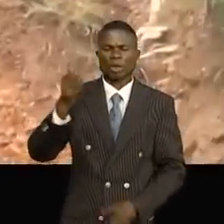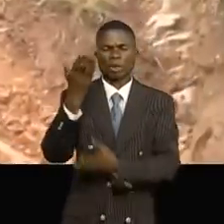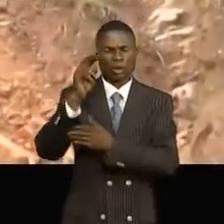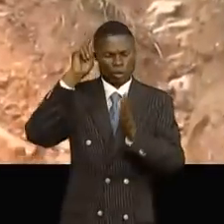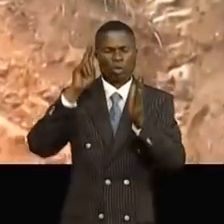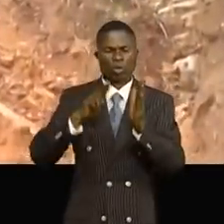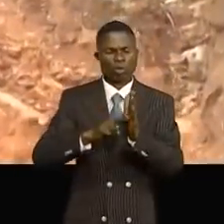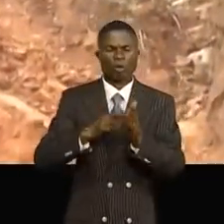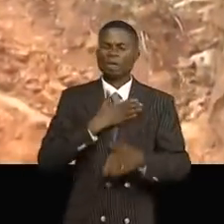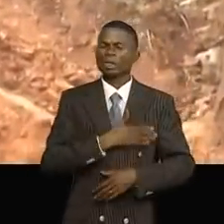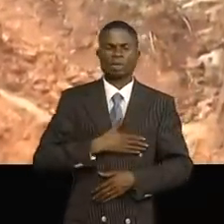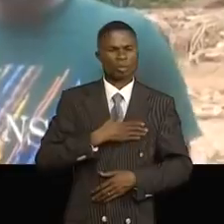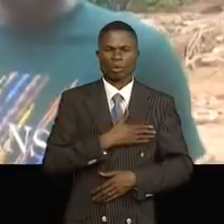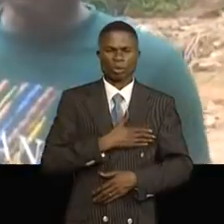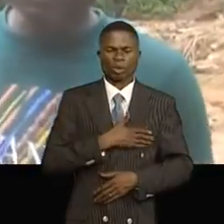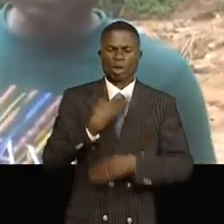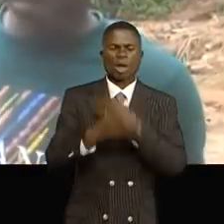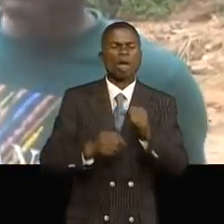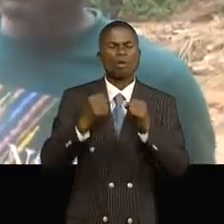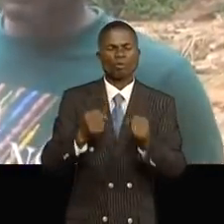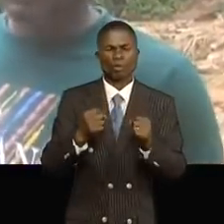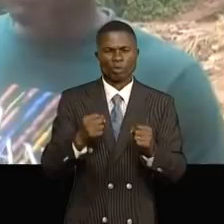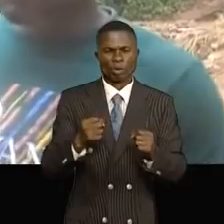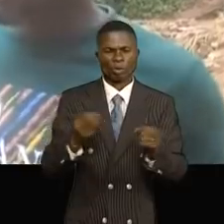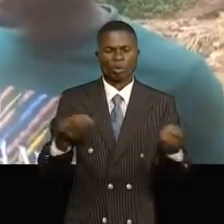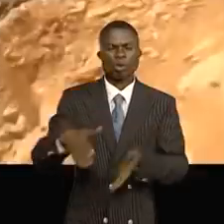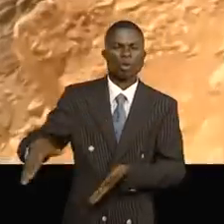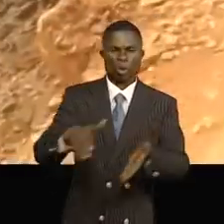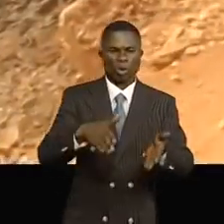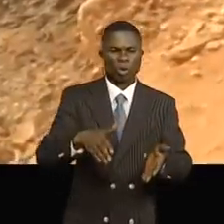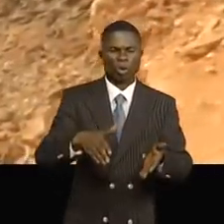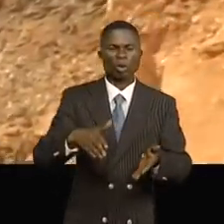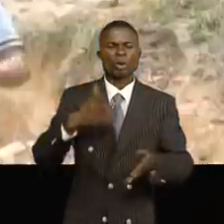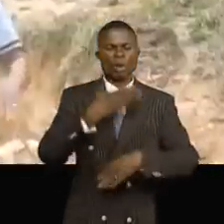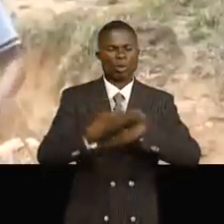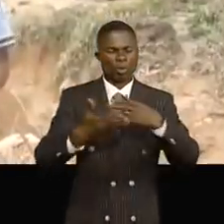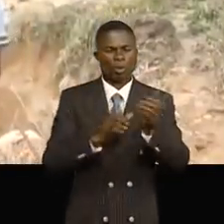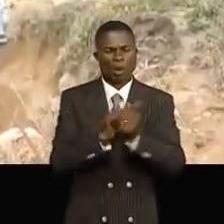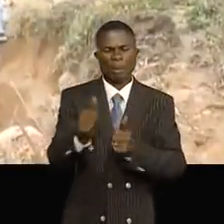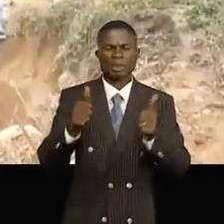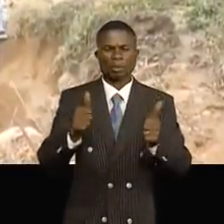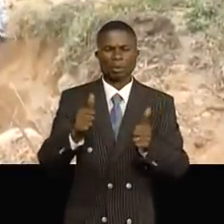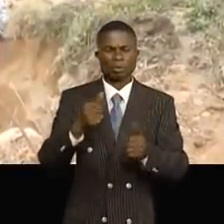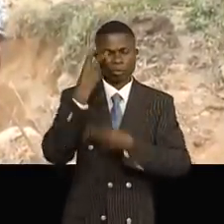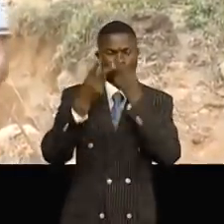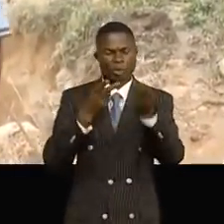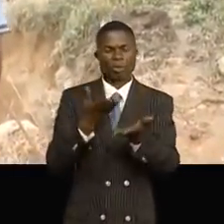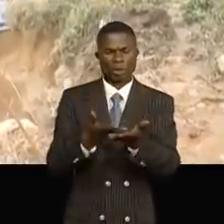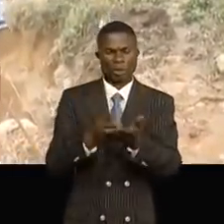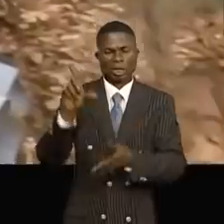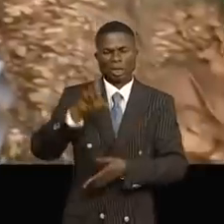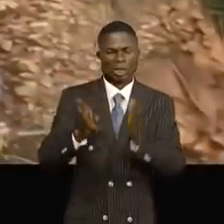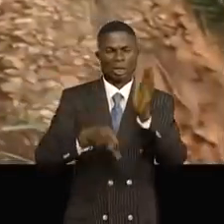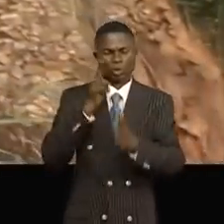qu'on puisse faire l'effort pour que la route soit passable. Lors d'une descente effectuée le